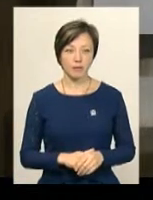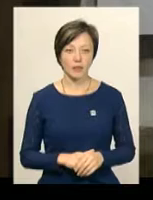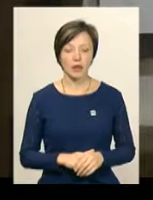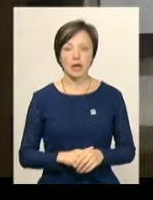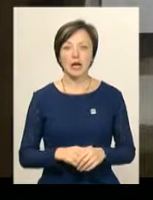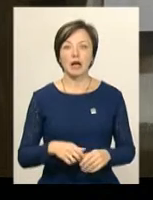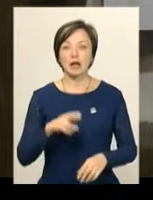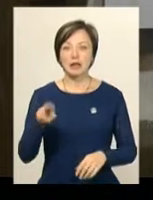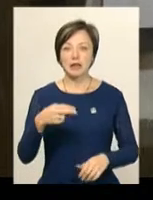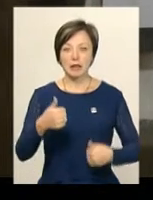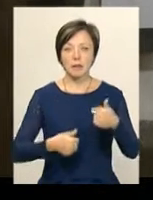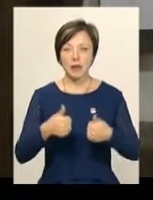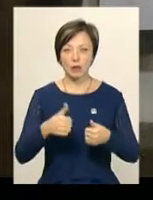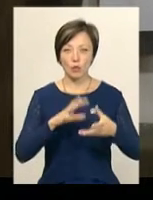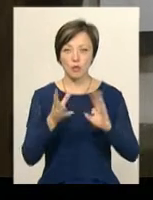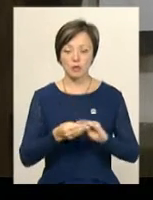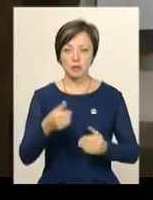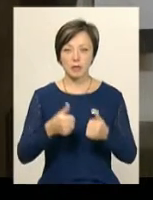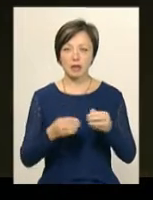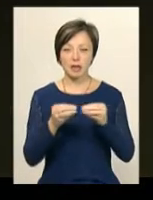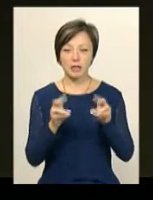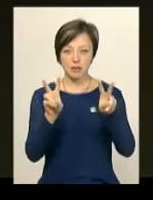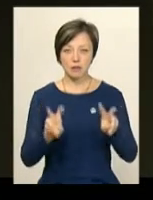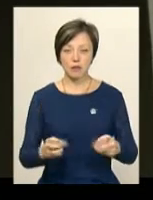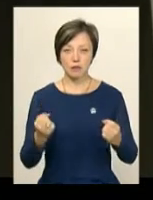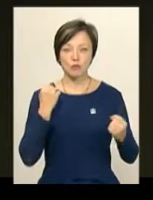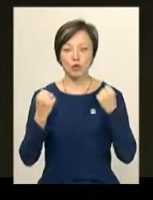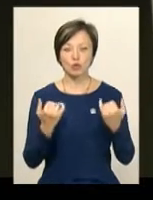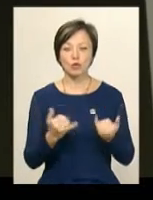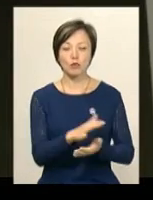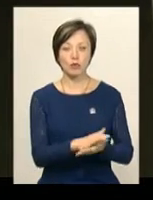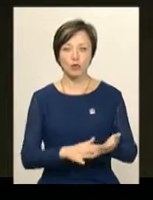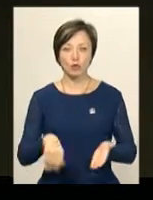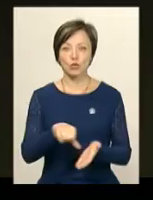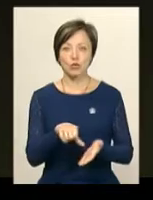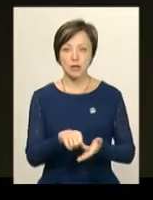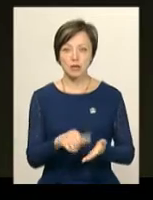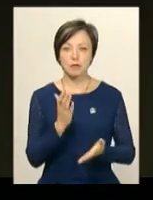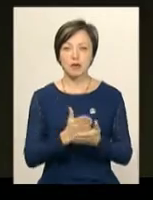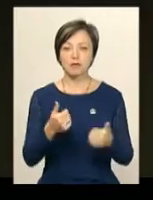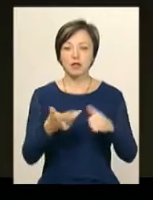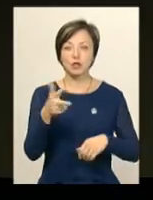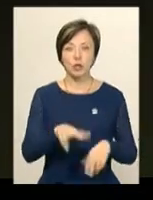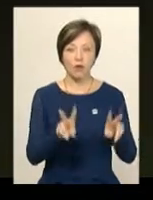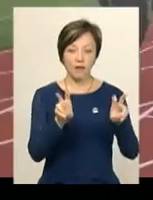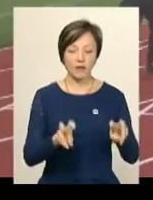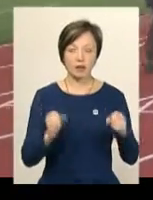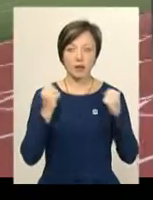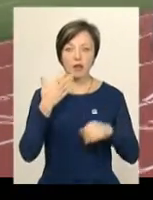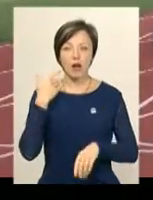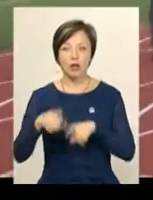Динаміада – комплексні змагання, в програмі яких 10 видів спорту, сьогодні продовжилося. Учасники мали змагання з трьох видів спорту.